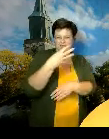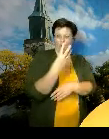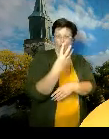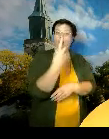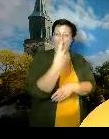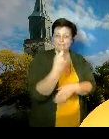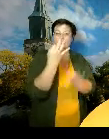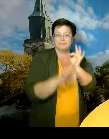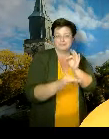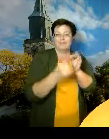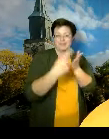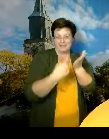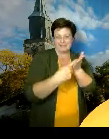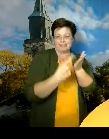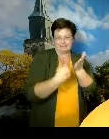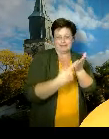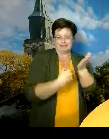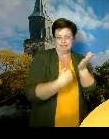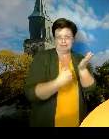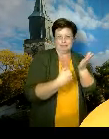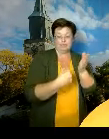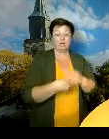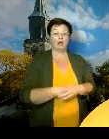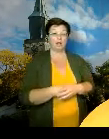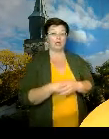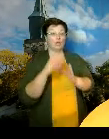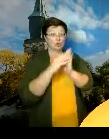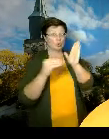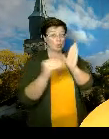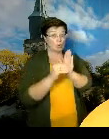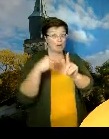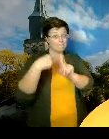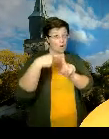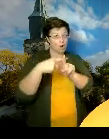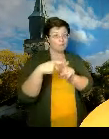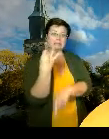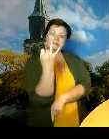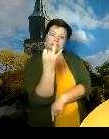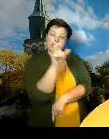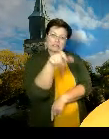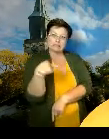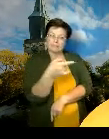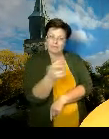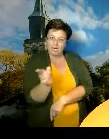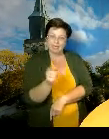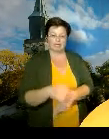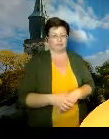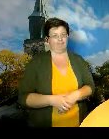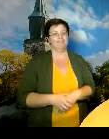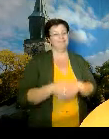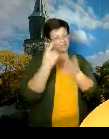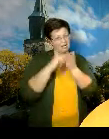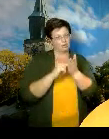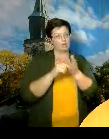Testatuista todettiin seitsemän tartuntaa, eli edelleenkin todella suuri prosentti niistä matkustajista.